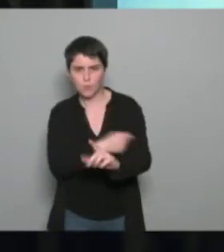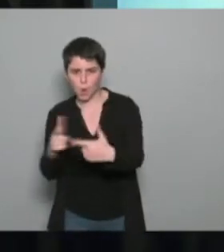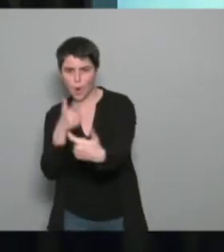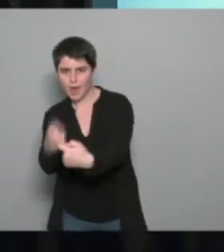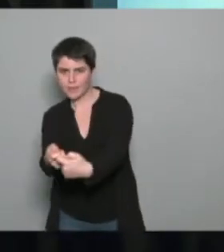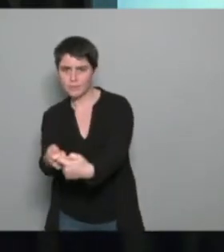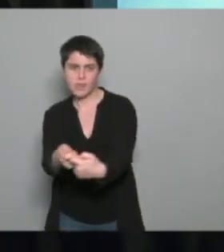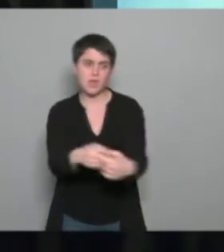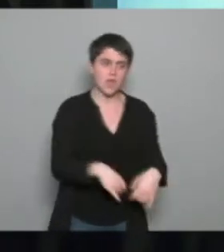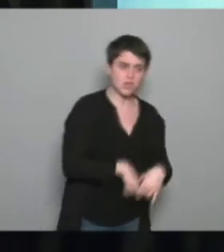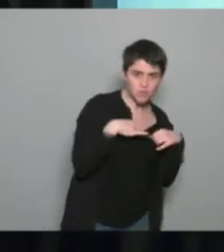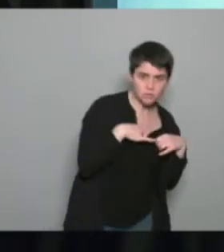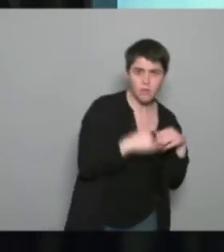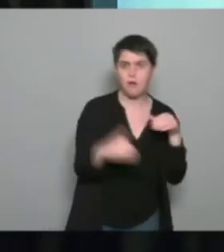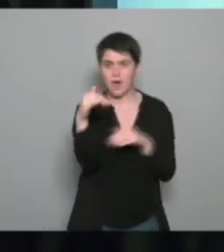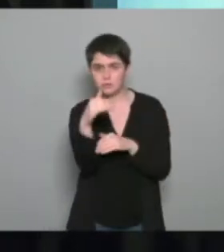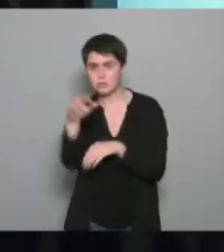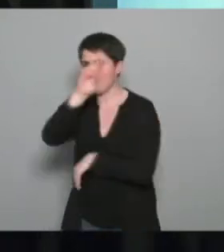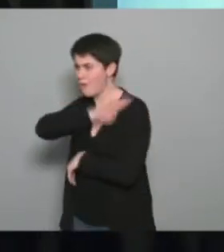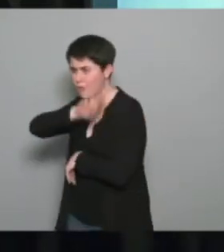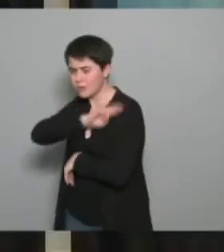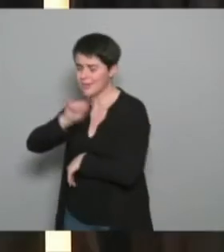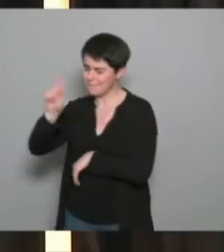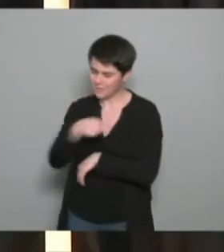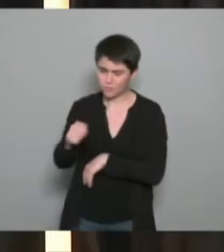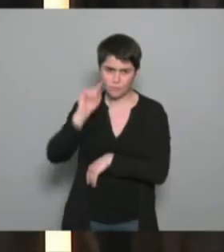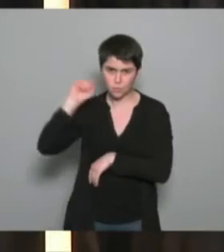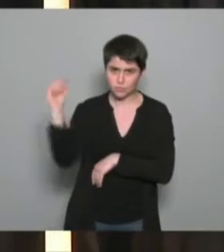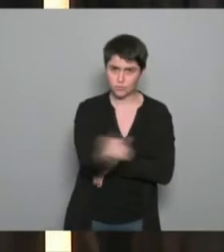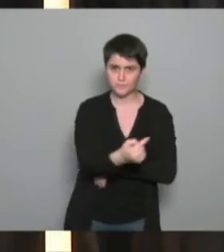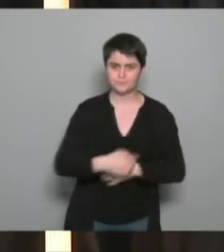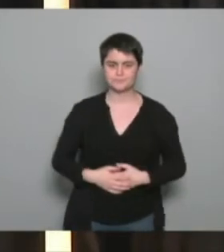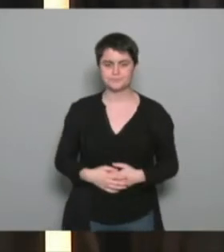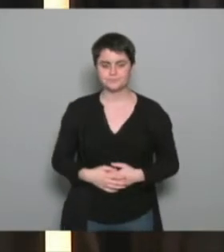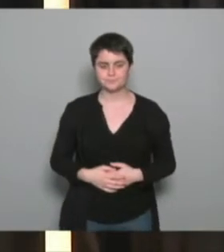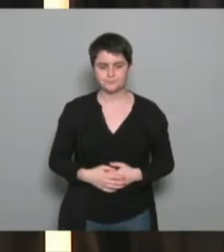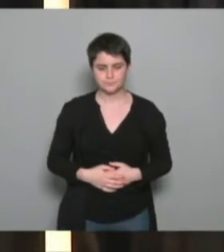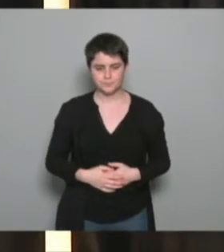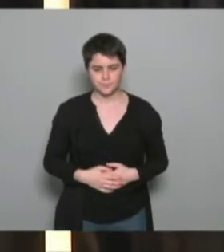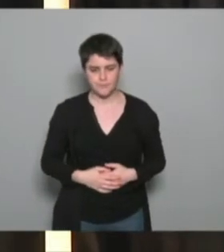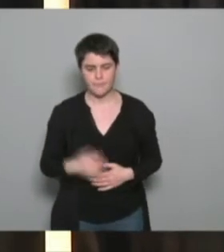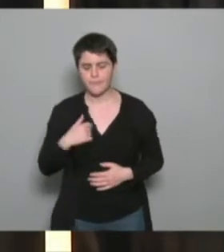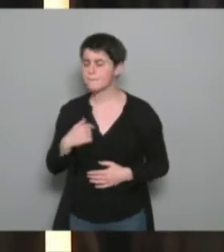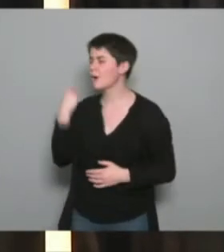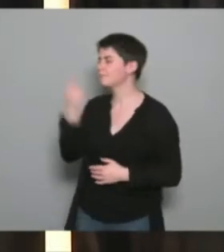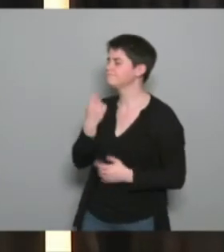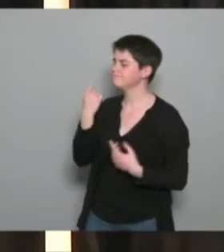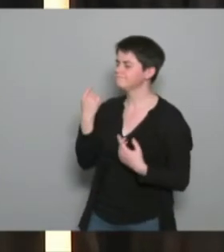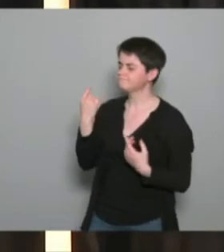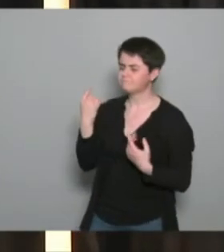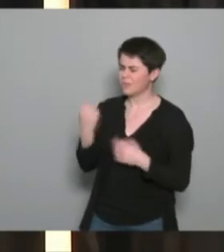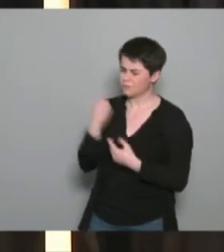et puis adulte et retraité bien sûr ça concerne tout le monde parce qu'on a aussi un décalage alors je m'interroge toujours sur